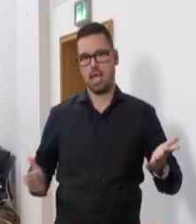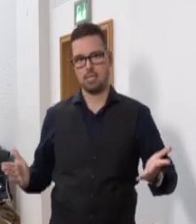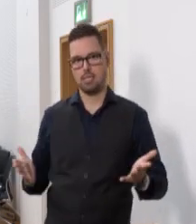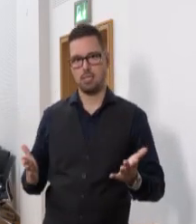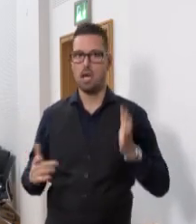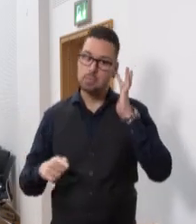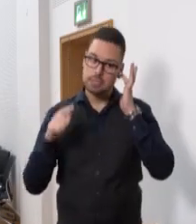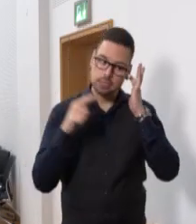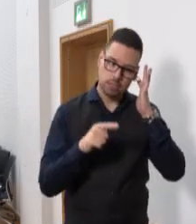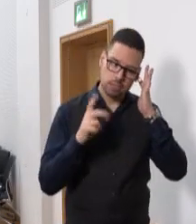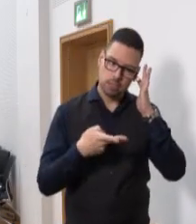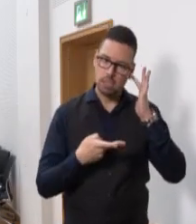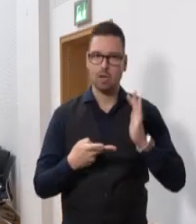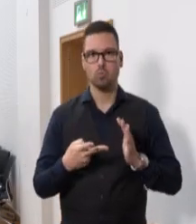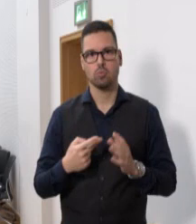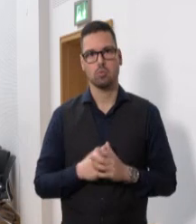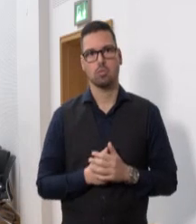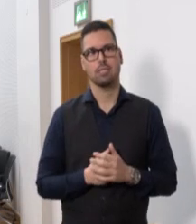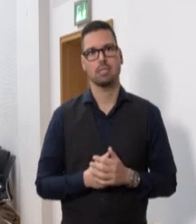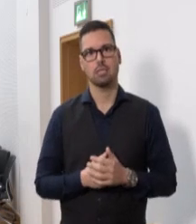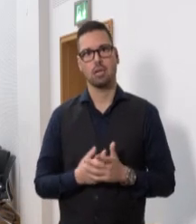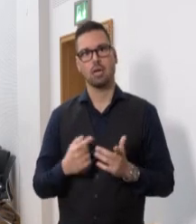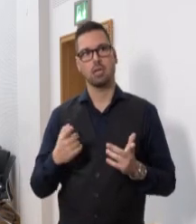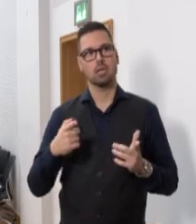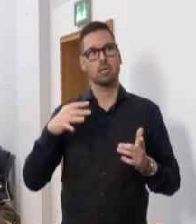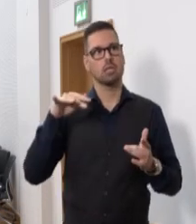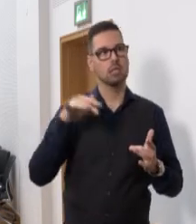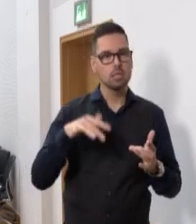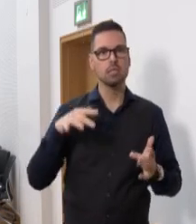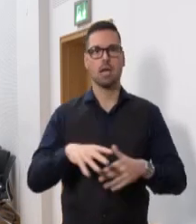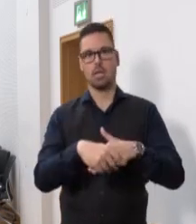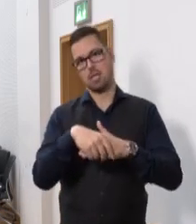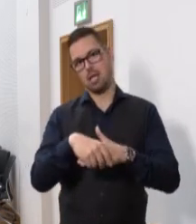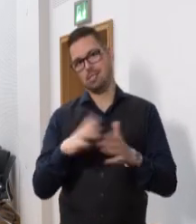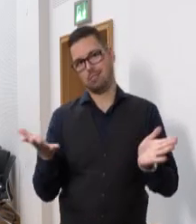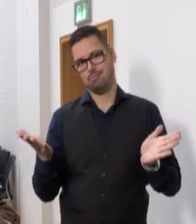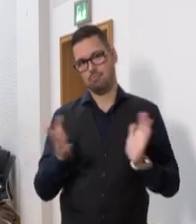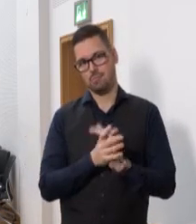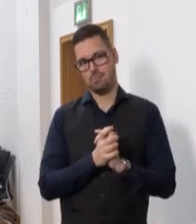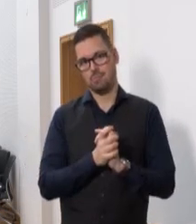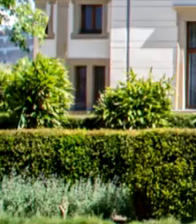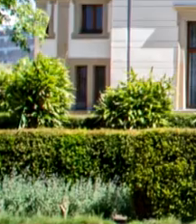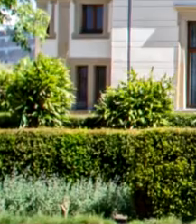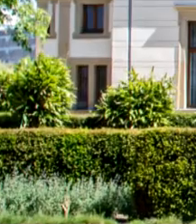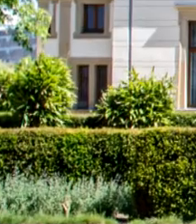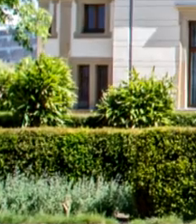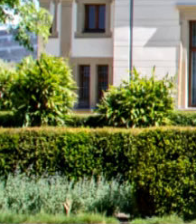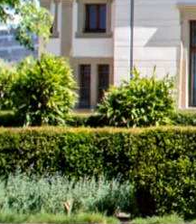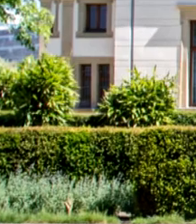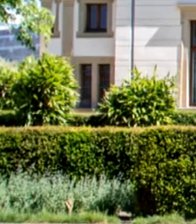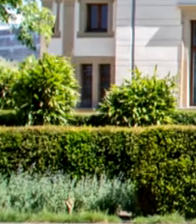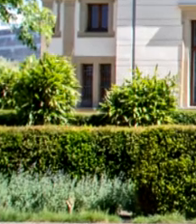auch Sie ein Licht in der Hand halten, weil die Not sie erschreckte. Danke für Ihre Aufmerksamkeit und Glück auf!